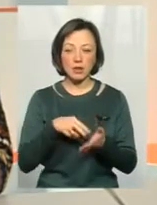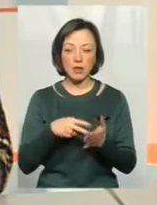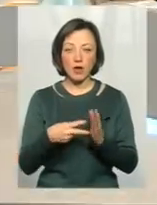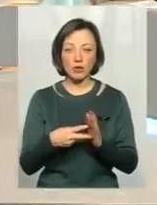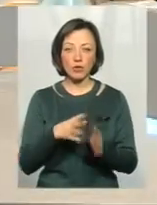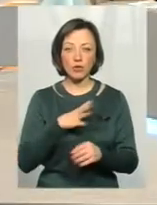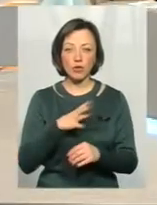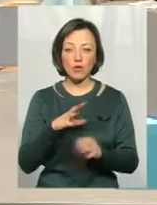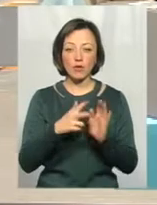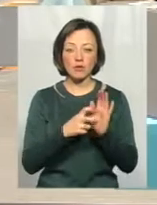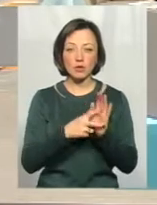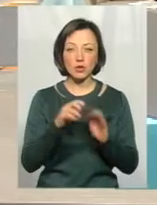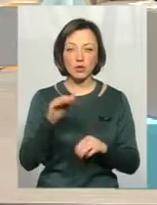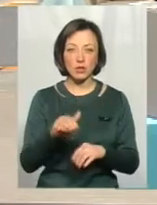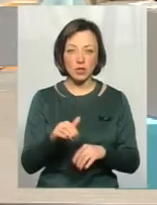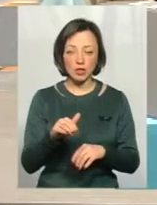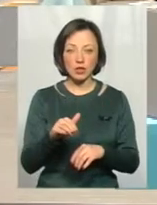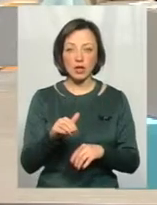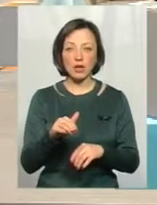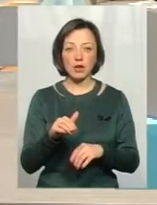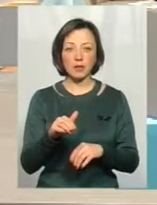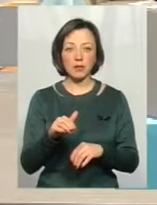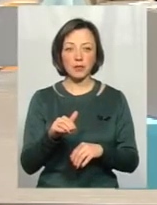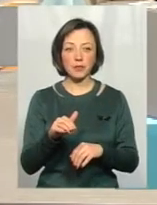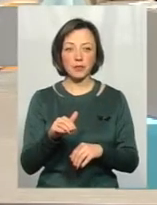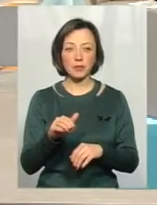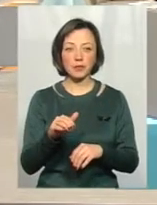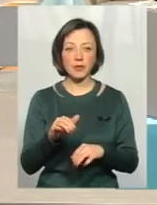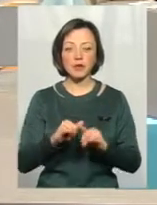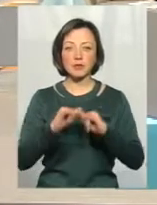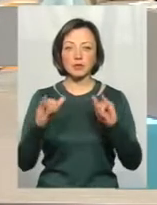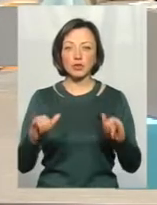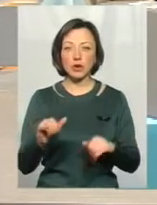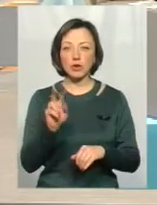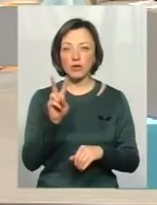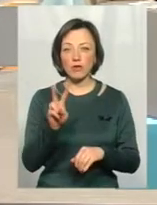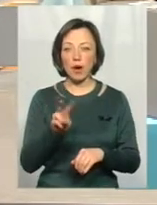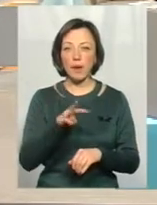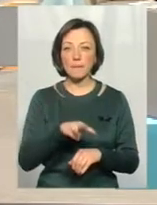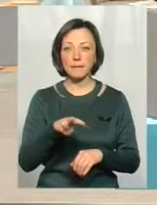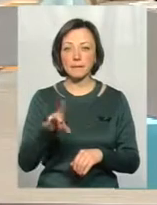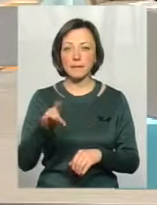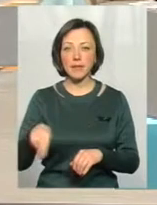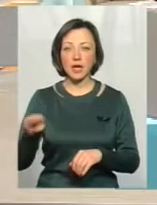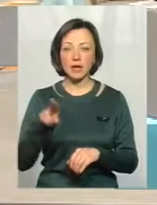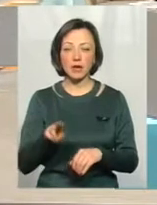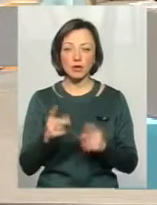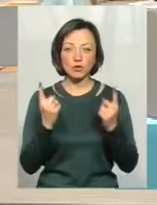було спершу 800 тисяч, ой, мільйонів заплановано було, але збільшило до 2 мільярдів. І то, я думаю, що суттєве